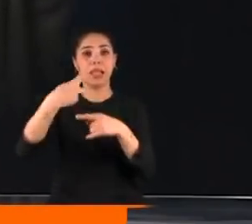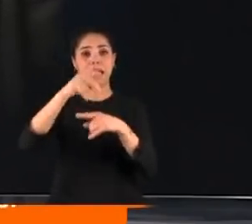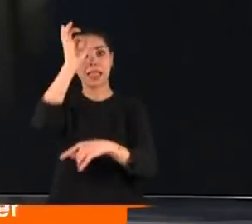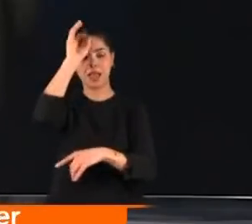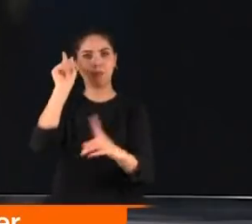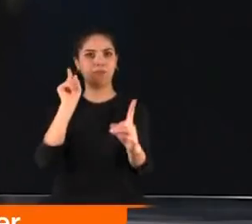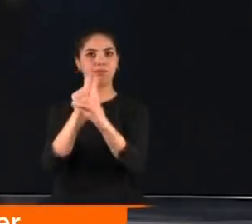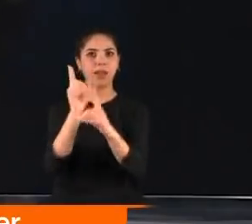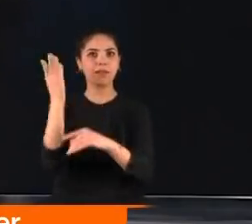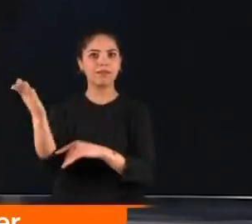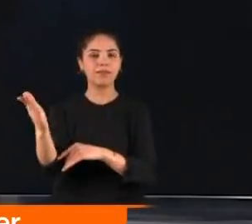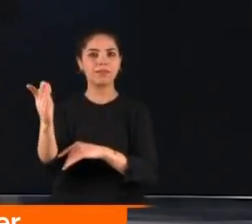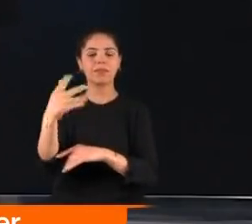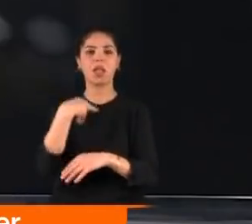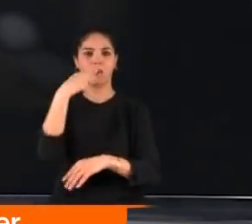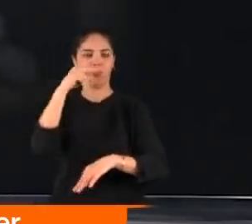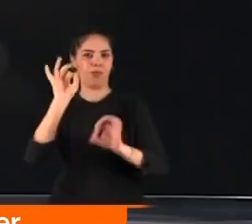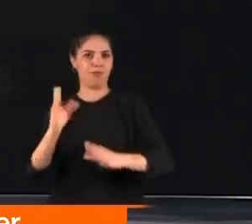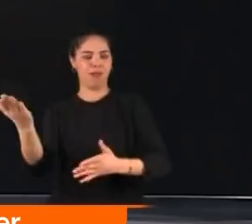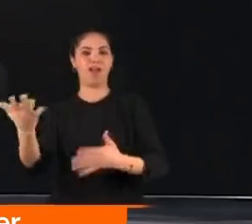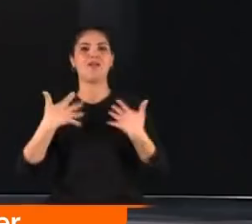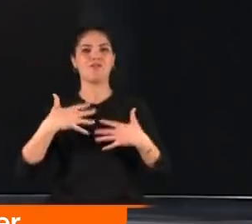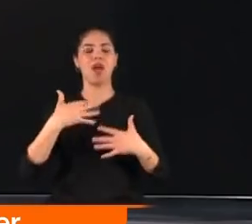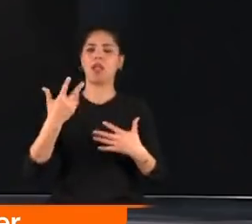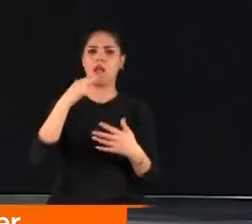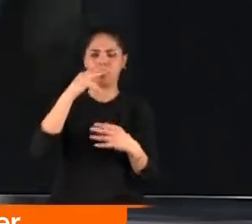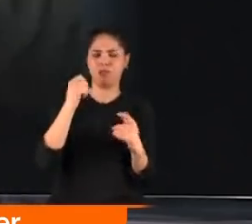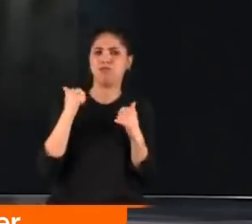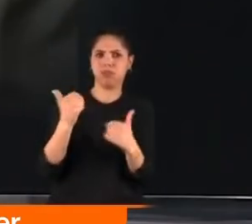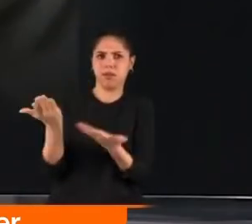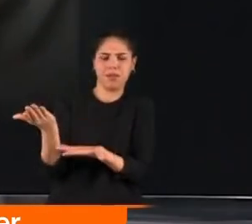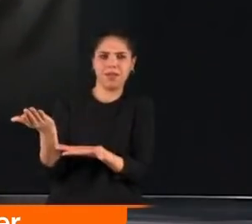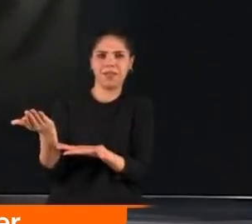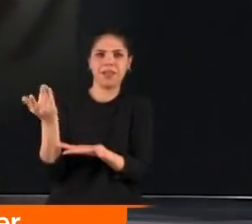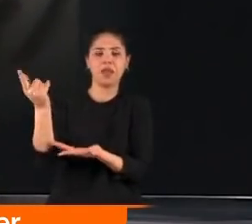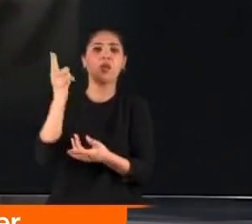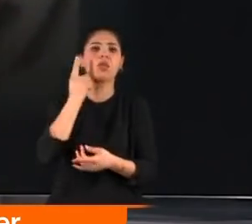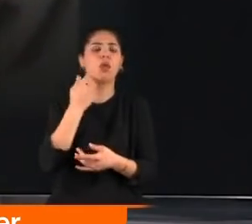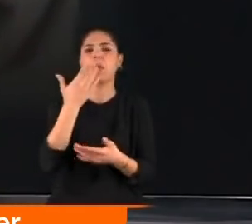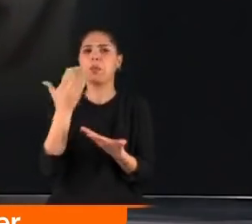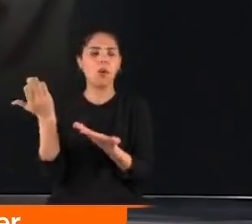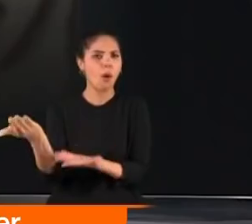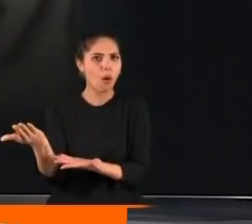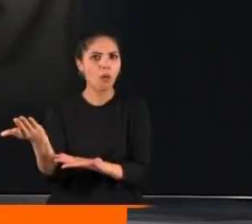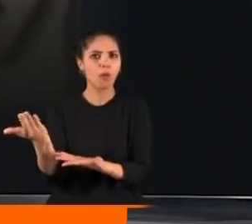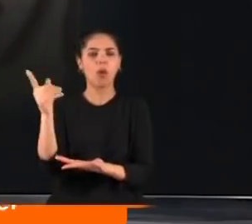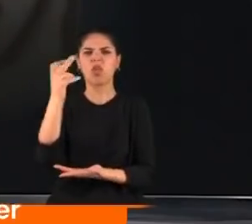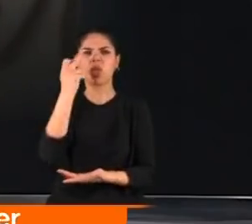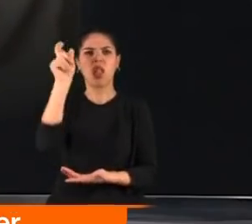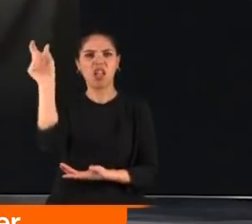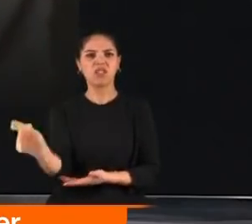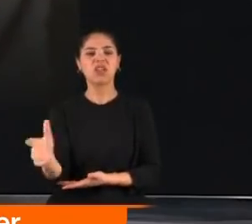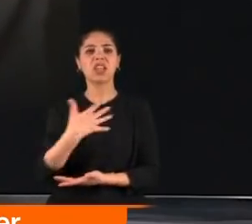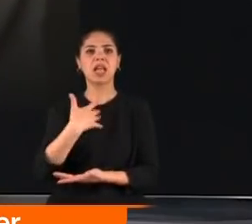karşısında görünce bir anda bülbül kesildi ve panikle gayet akıcı şekilde konuşmaya başladı. Üstelik duyma engeli de yoktu. O sahtekar